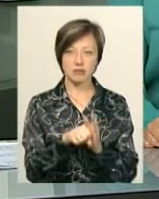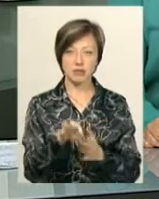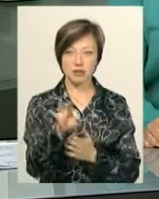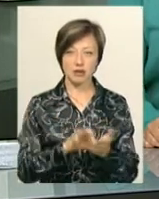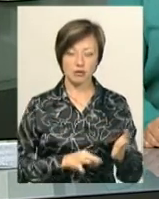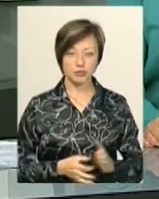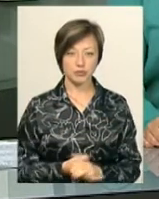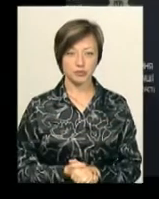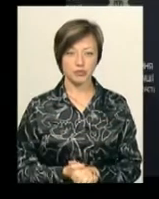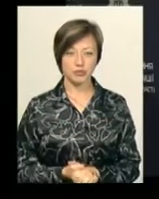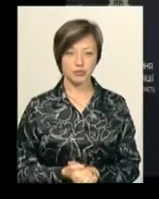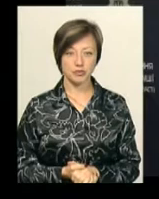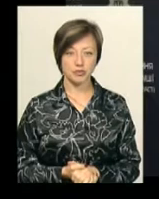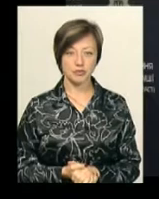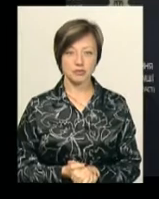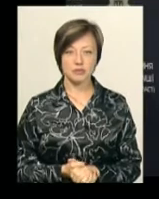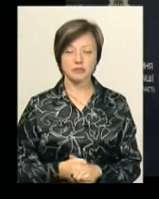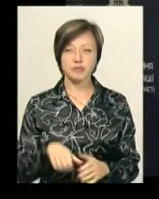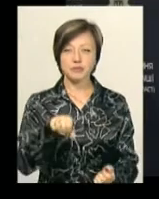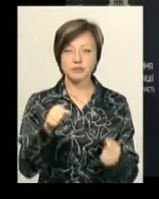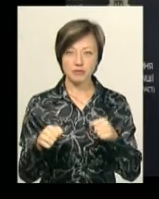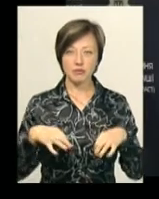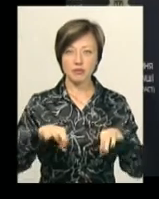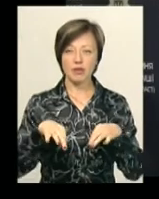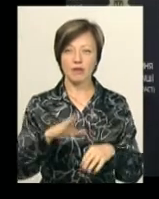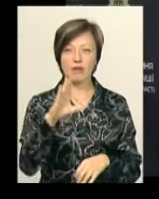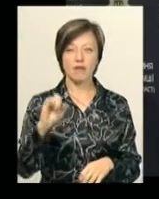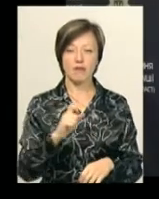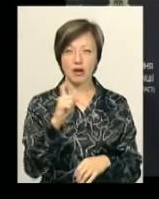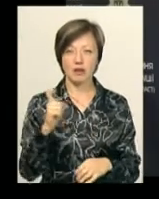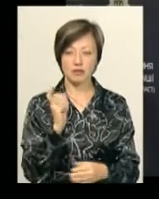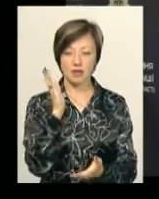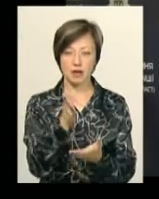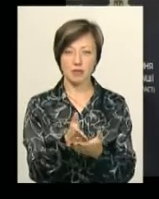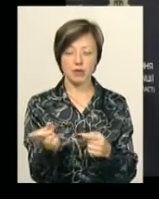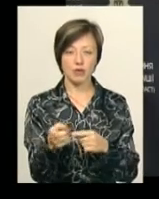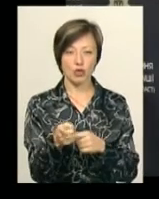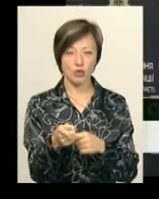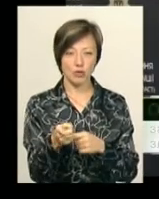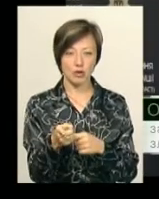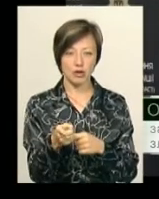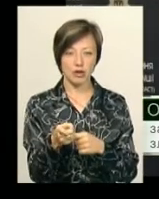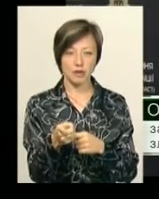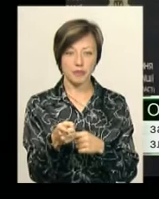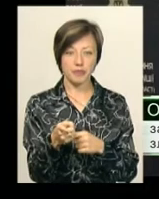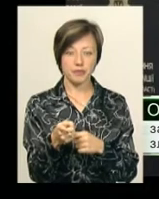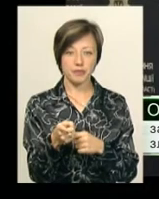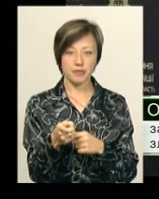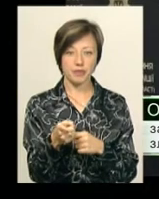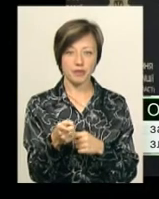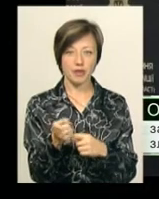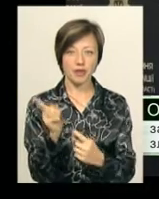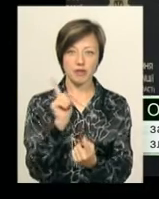аварії. Водій автомобіля ВАЗ, рухаючись в напрямку Тернополя, виїхав